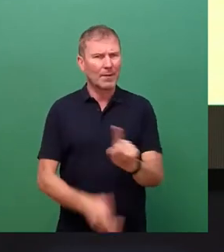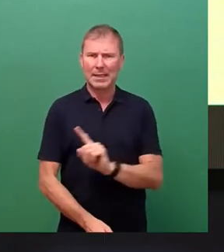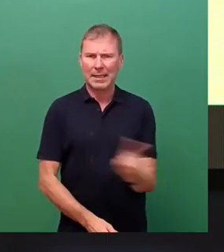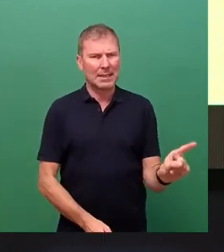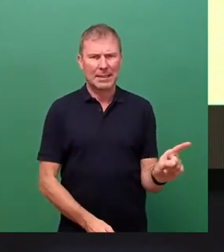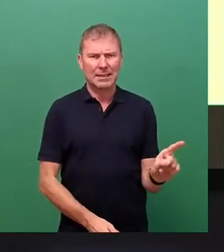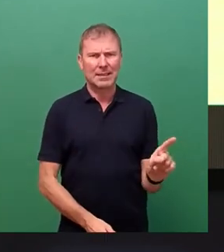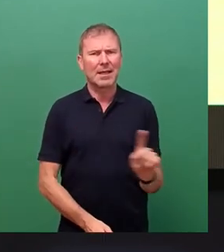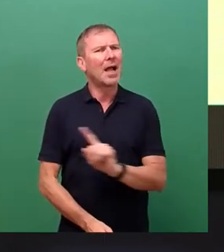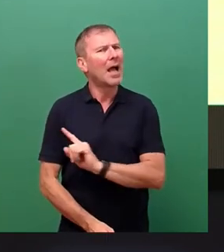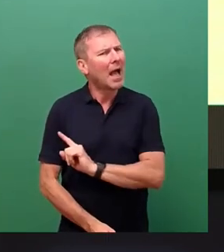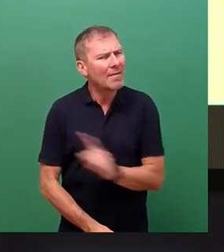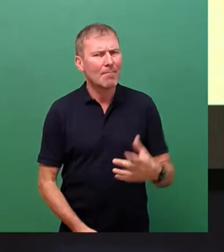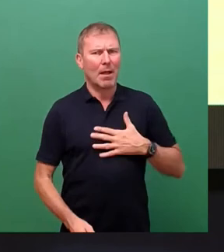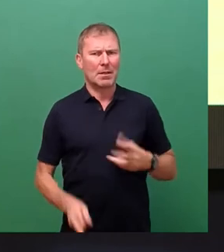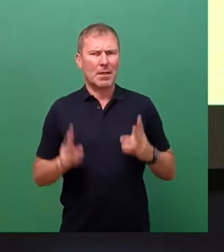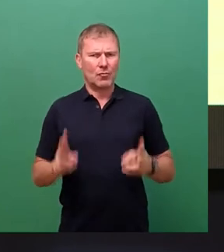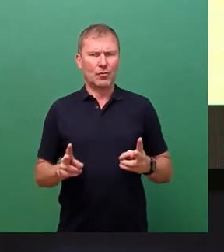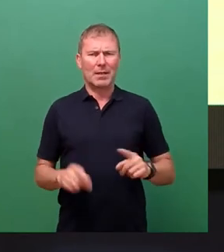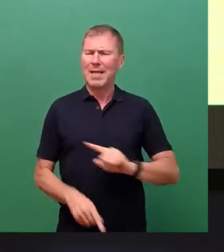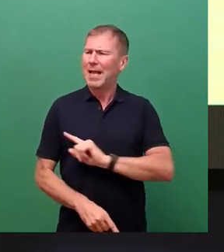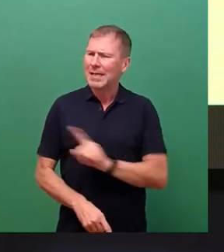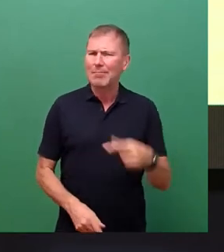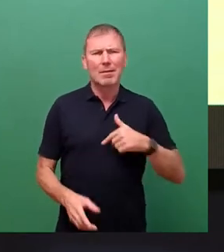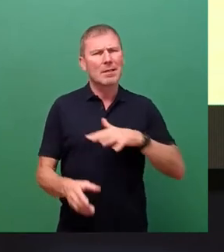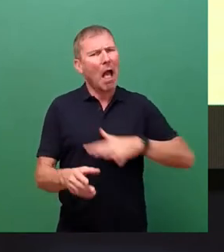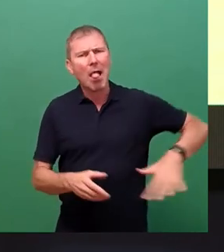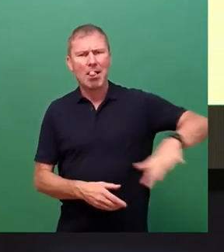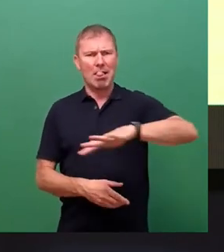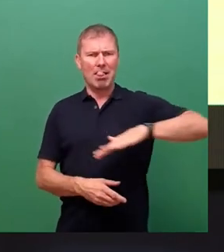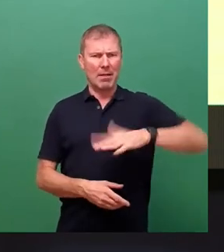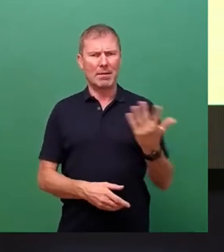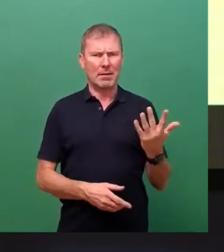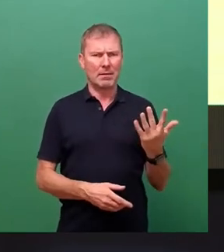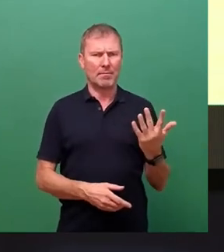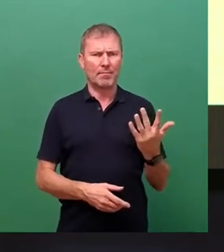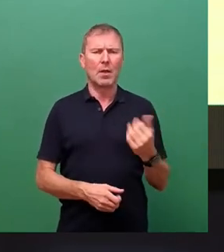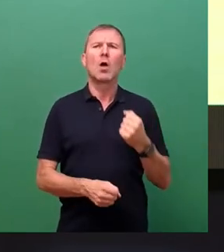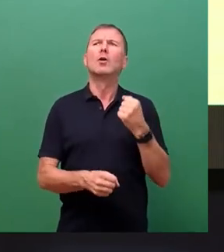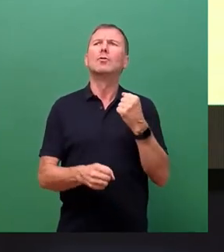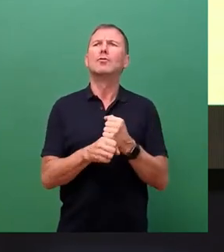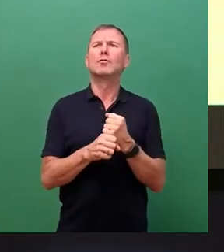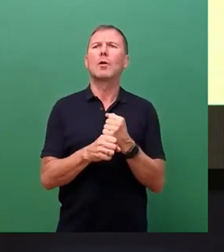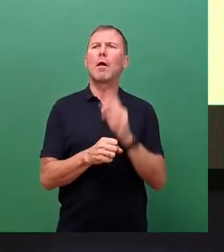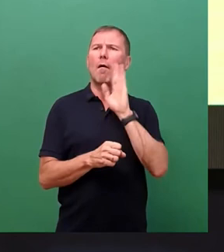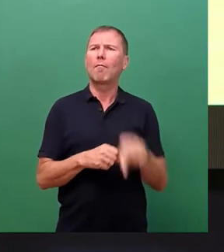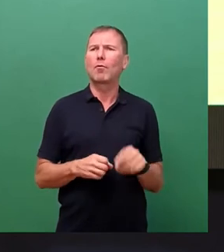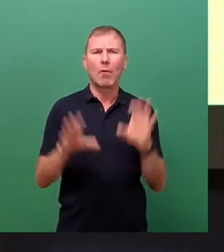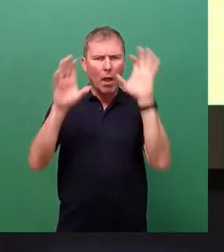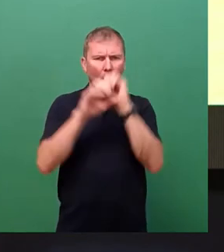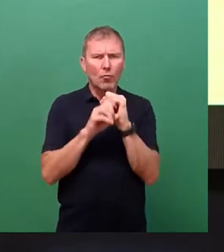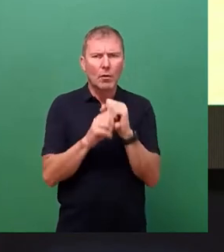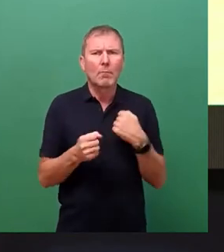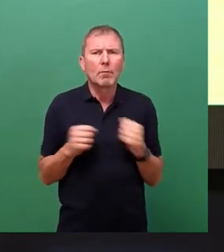in unserer Stadt und niemand in unserem Land soll im Dunkeln sitzen oder frieren müssen.